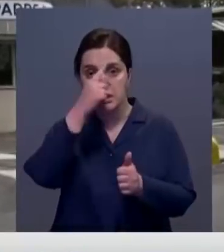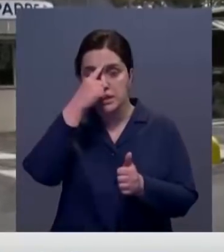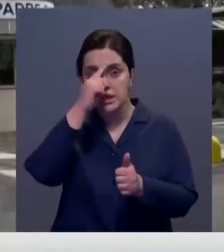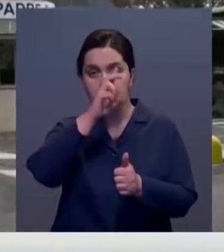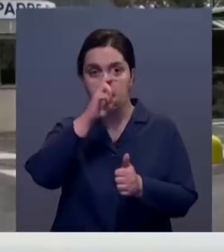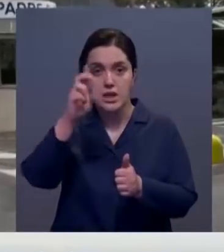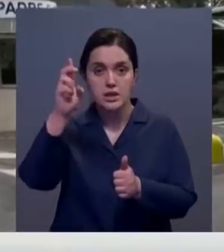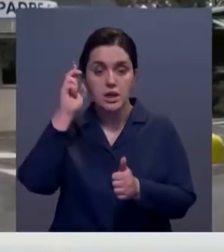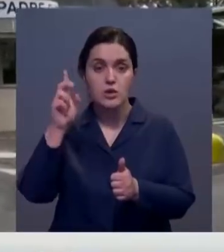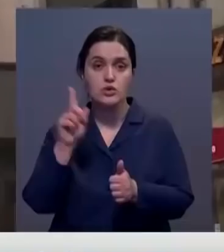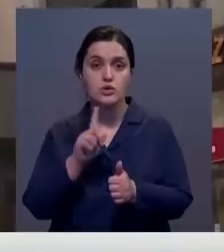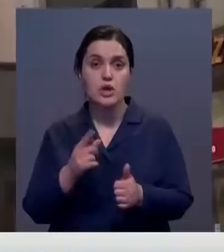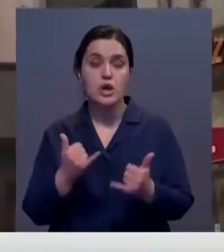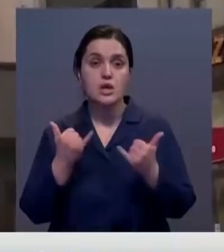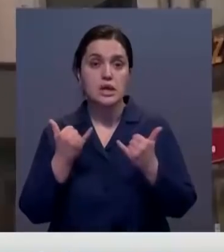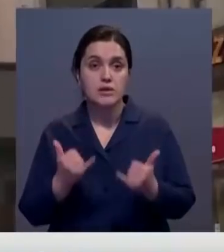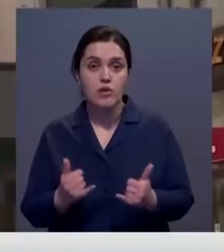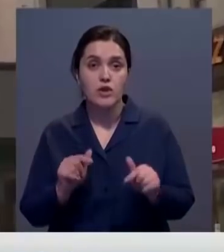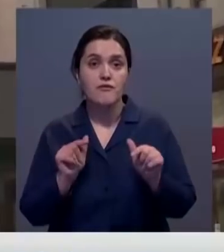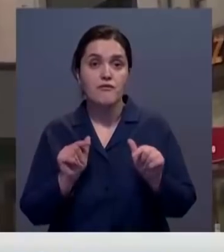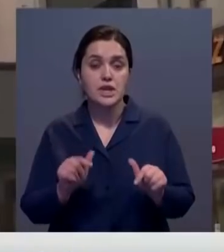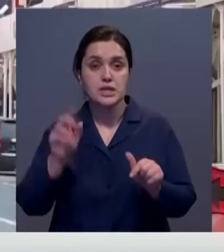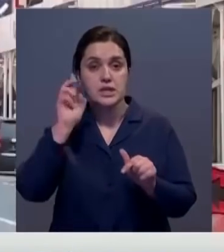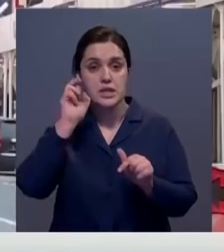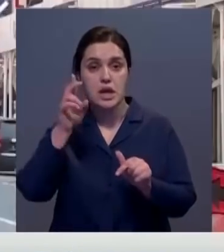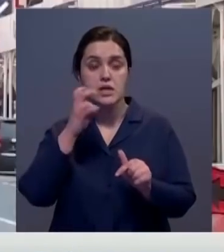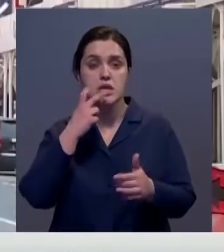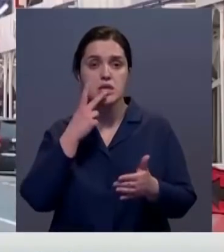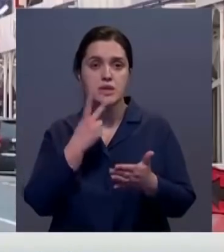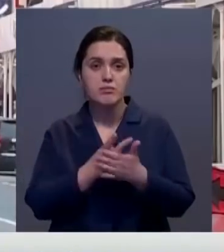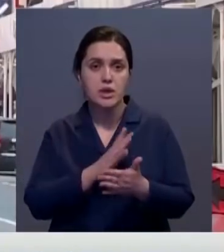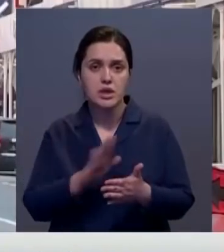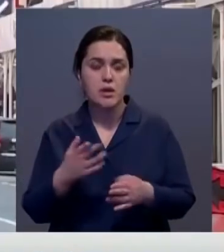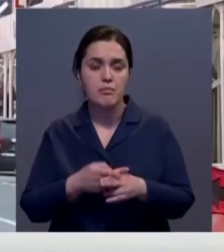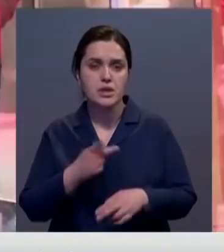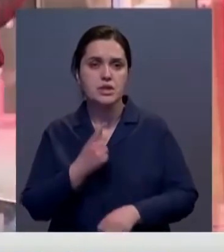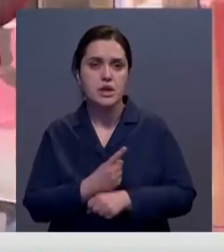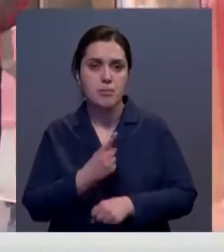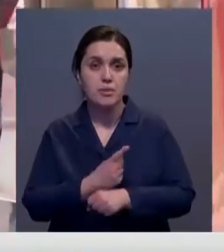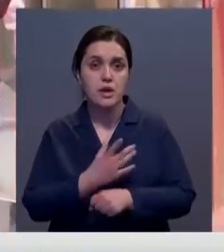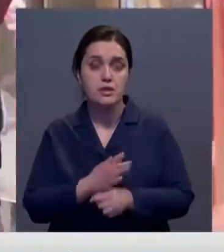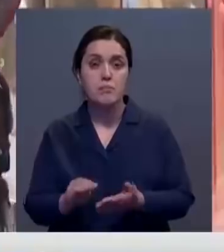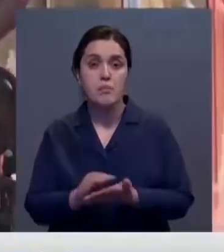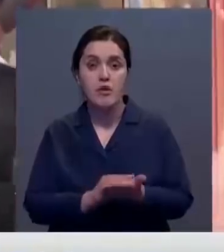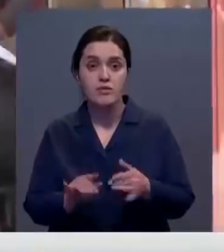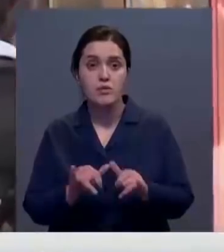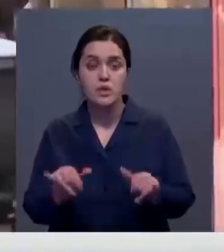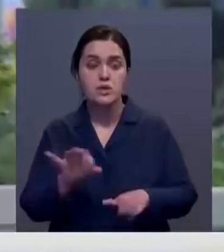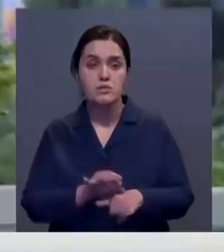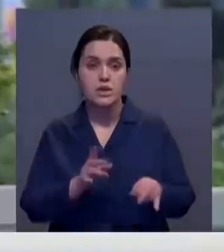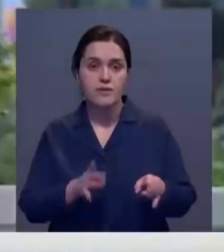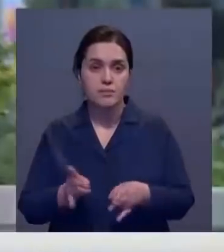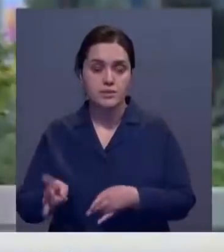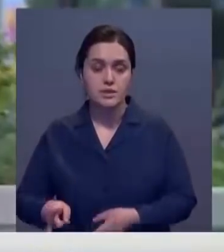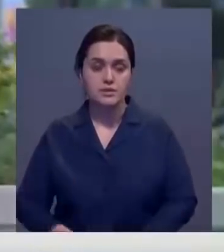Индия и Бразилия. Отмечу, что на сегодня в этих странах, несмотря на ряд карантинных ограничений, отмечается повторный всплеск